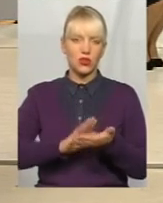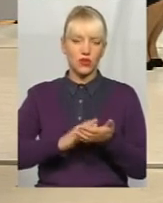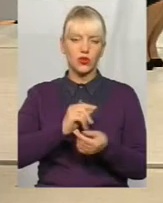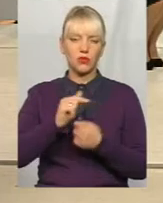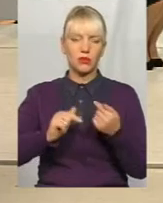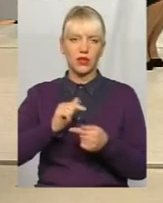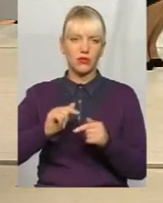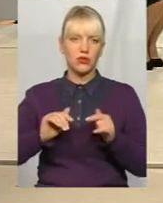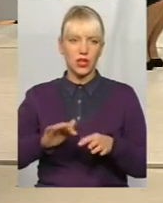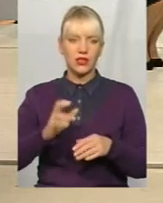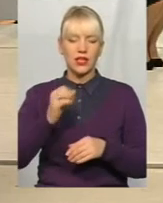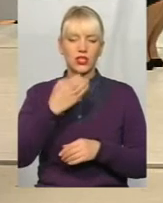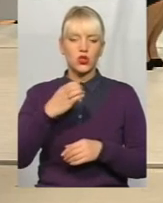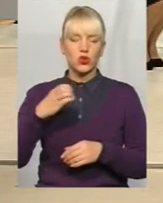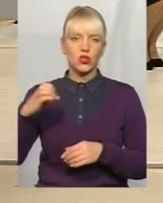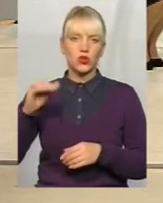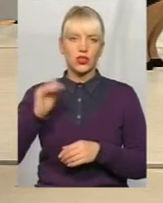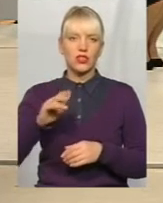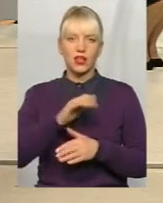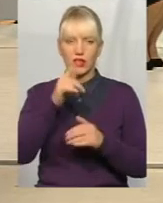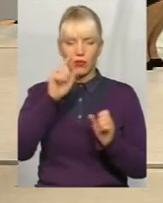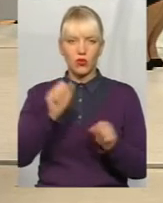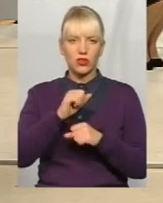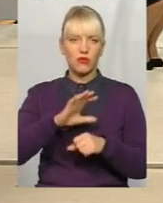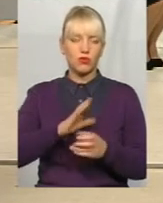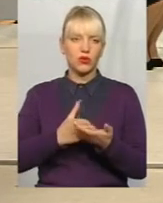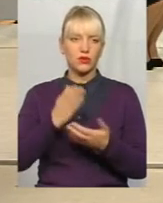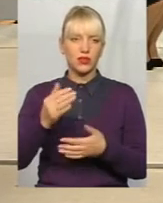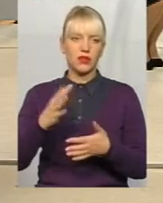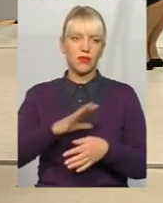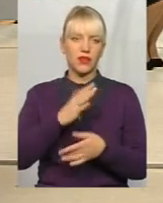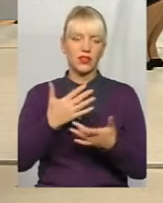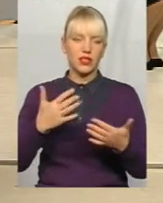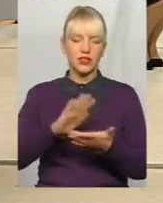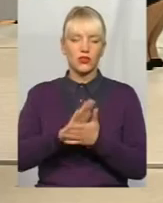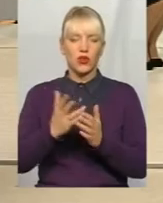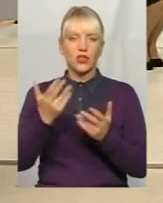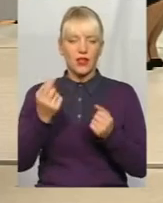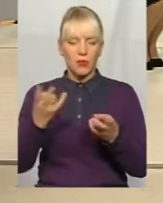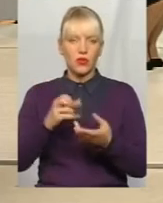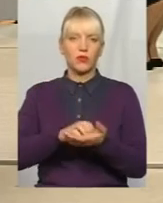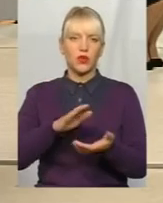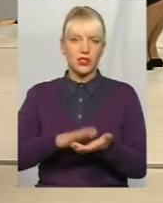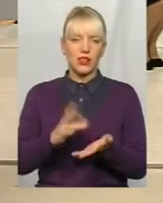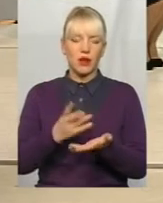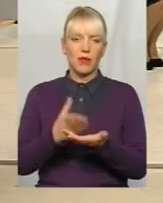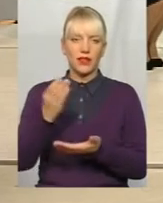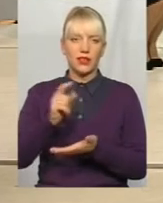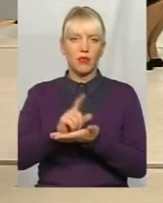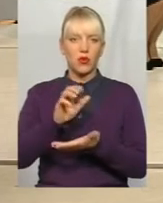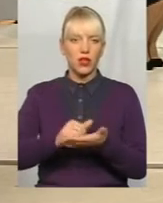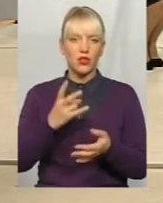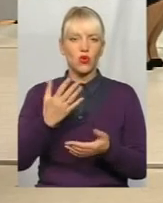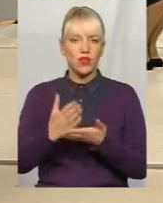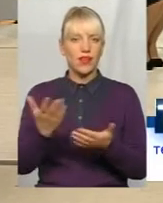сотні, сотні тисяч, які неможливо було сплатити, і бувають різні ситуації, потрібно реєструватися, потрібно сплачувати податки, але бувають деякі